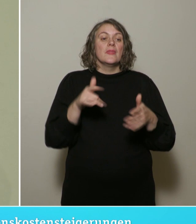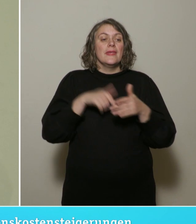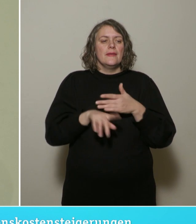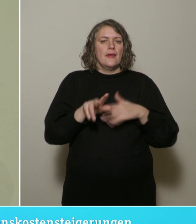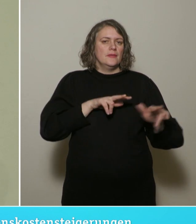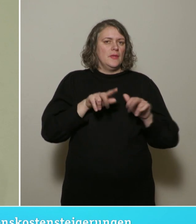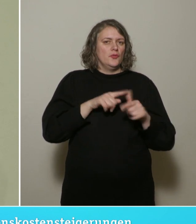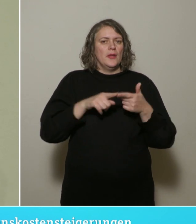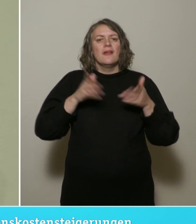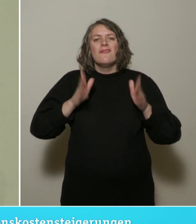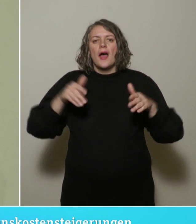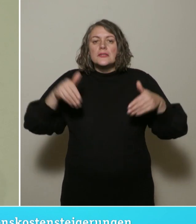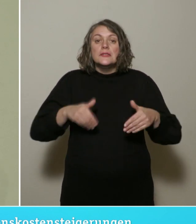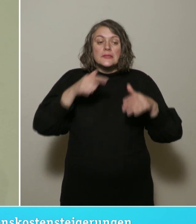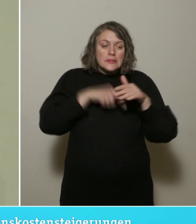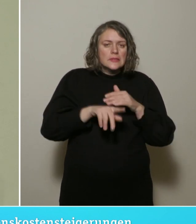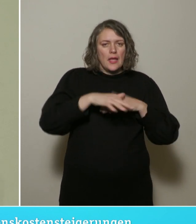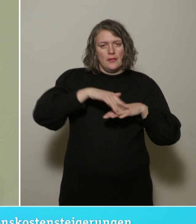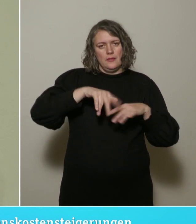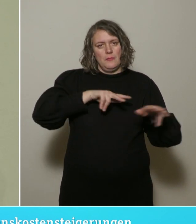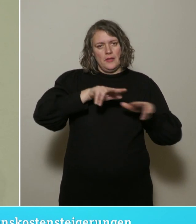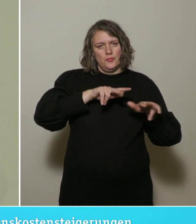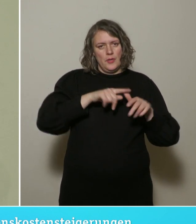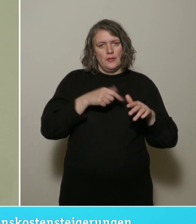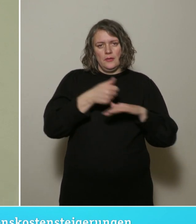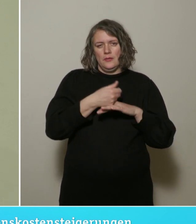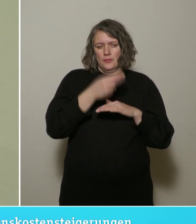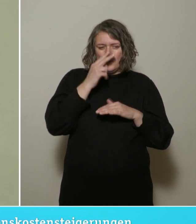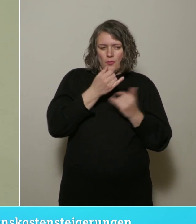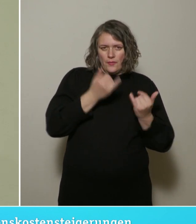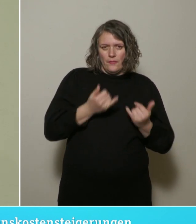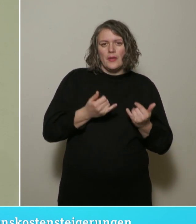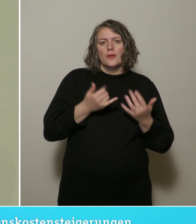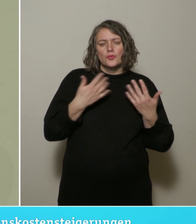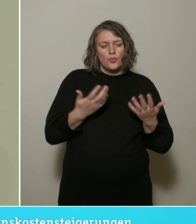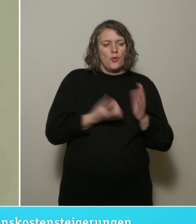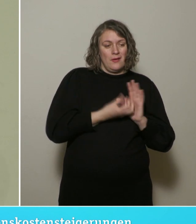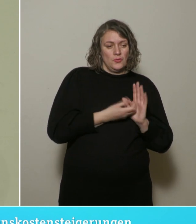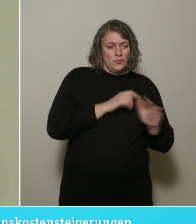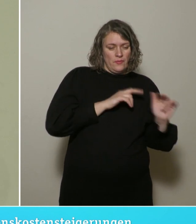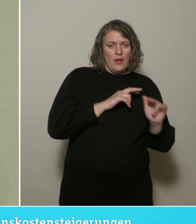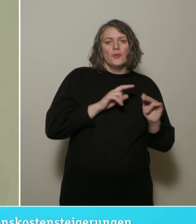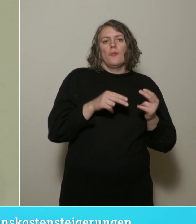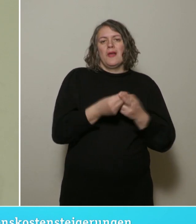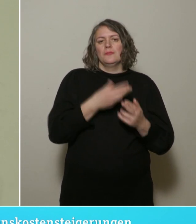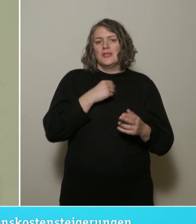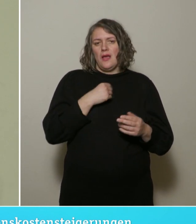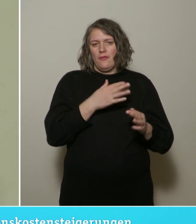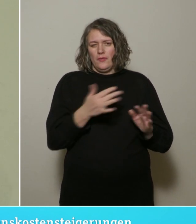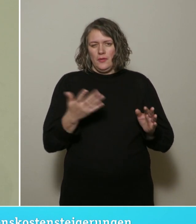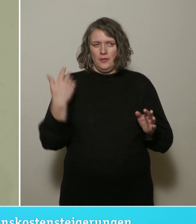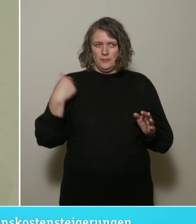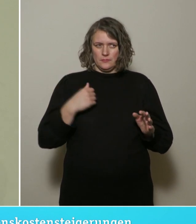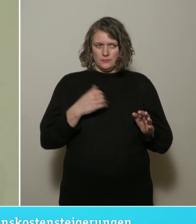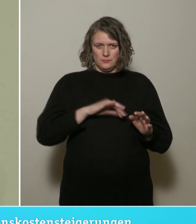Fachdienstinternes Management auch, für das Thema bedarfsgerechte Ressourcenverwaltung. Das ist passiert von März bis